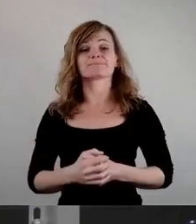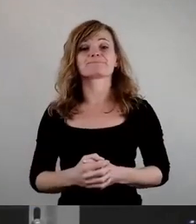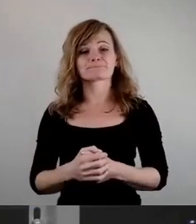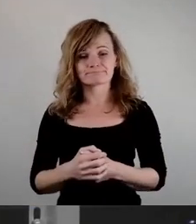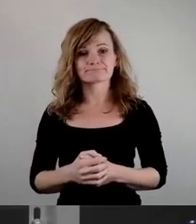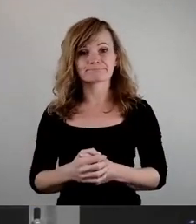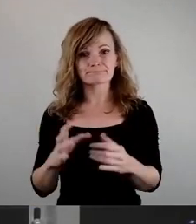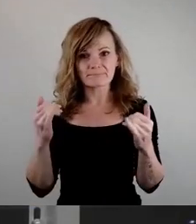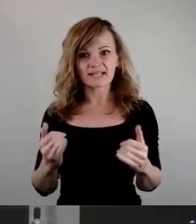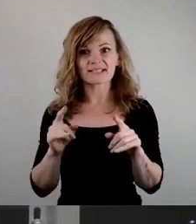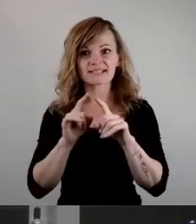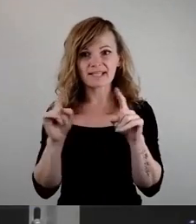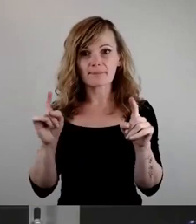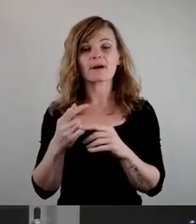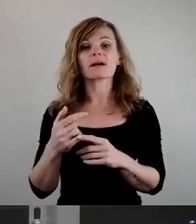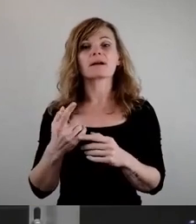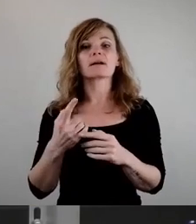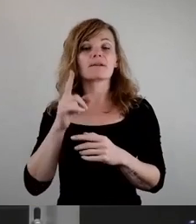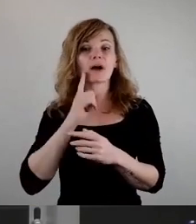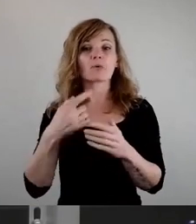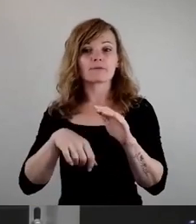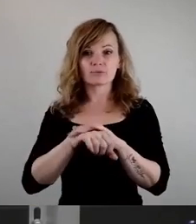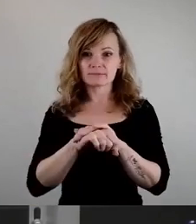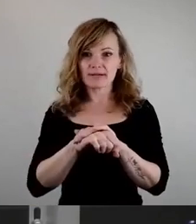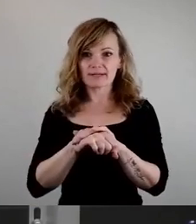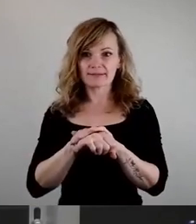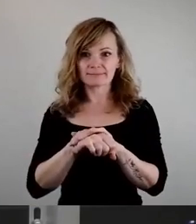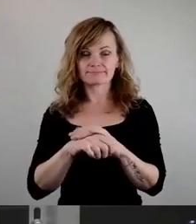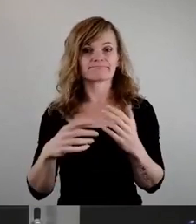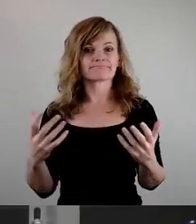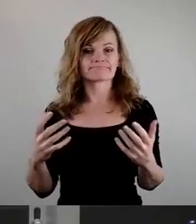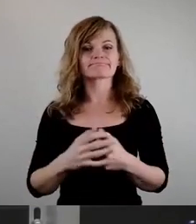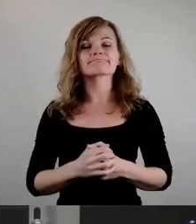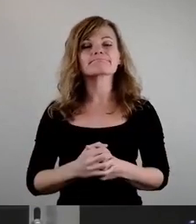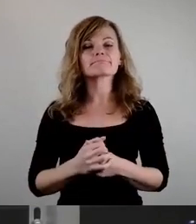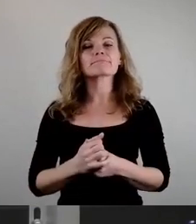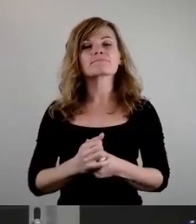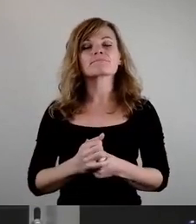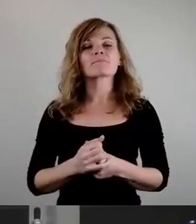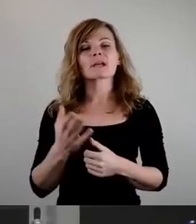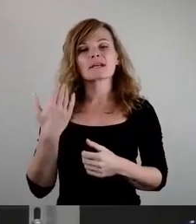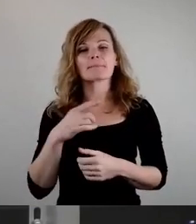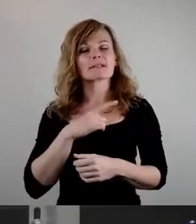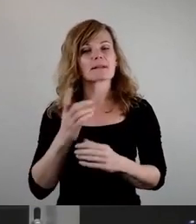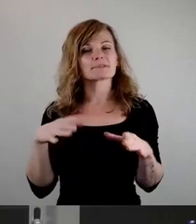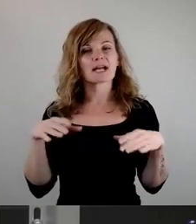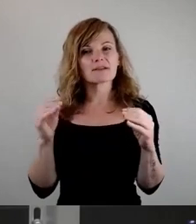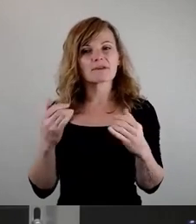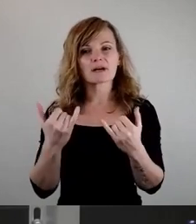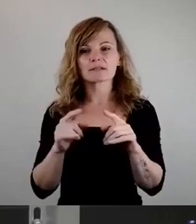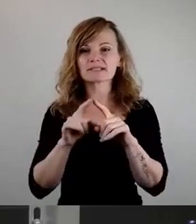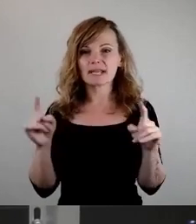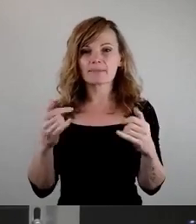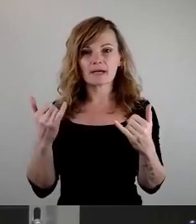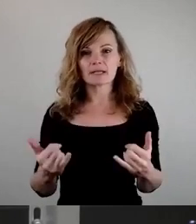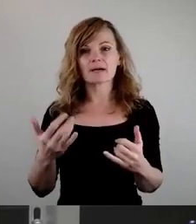reden jetzt über Frauenfußball und als ich damit angefangen habe, hier über Frauenfußball vor